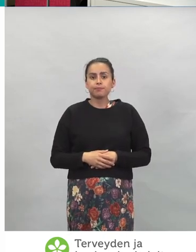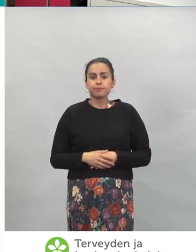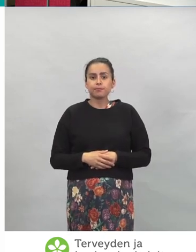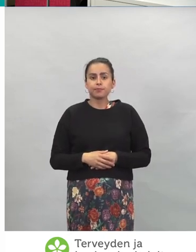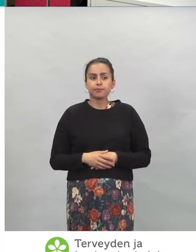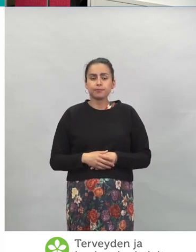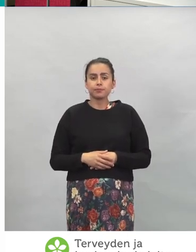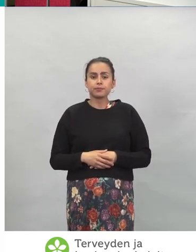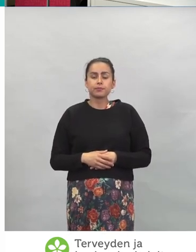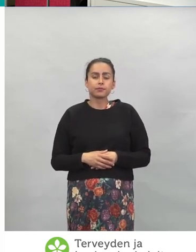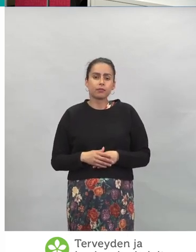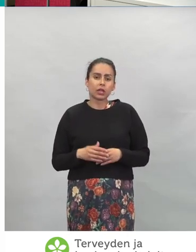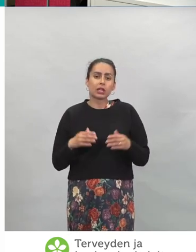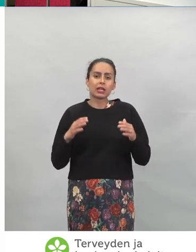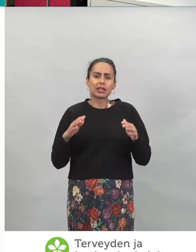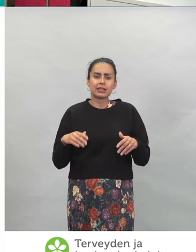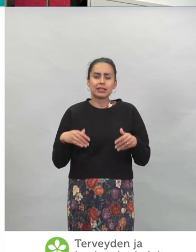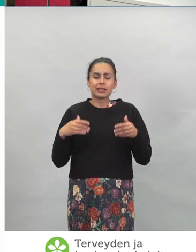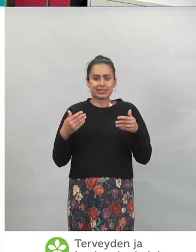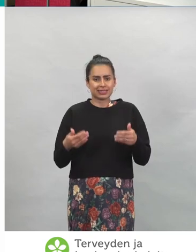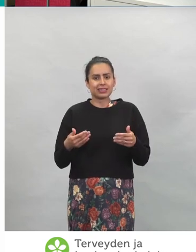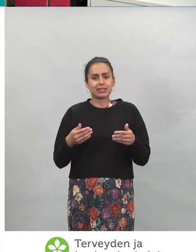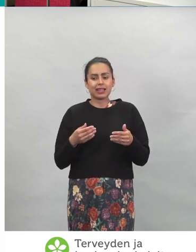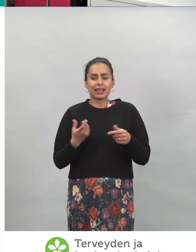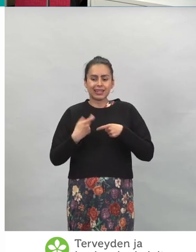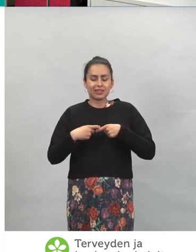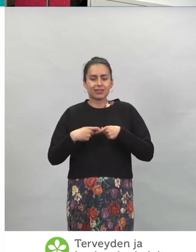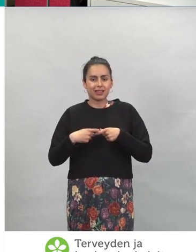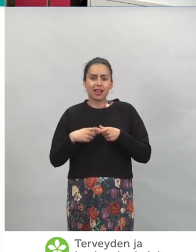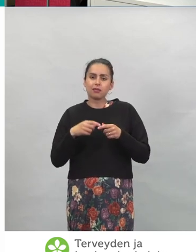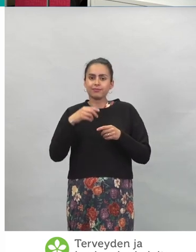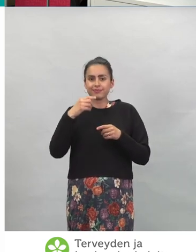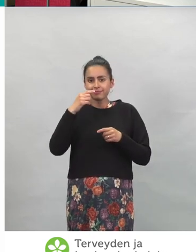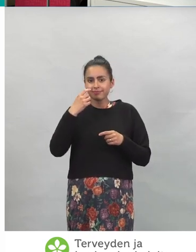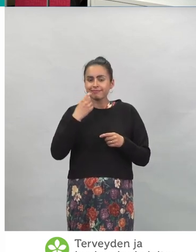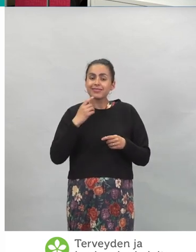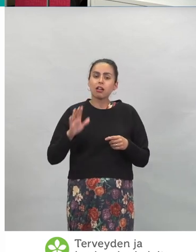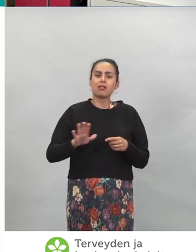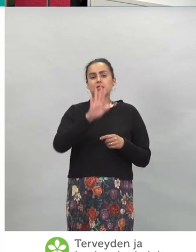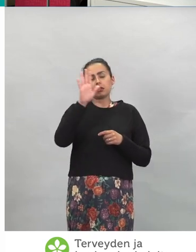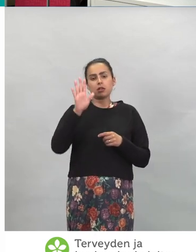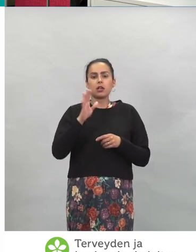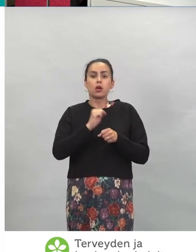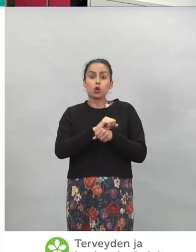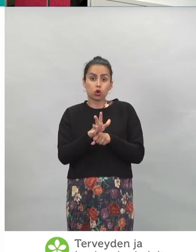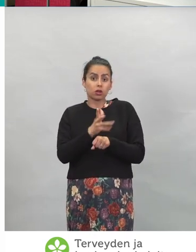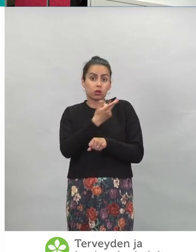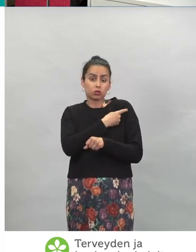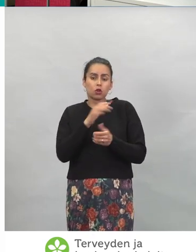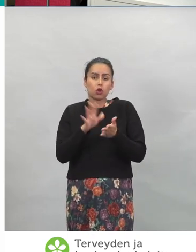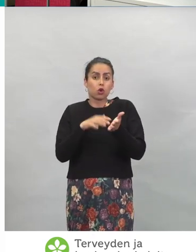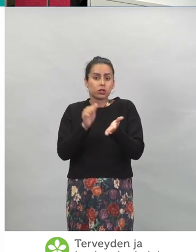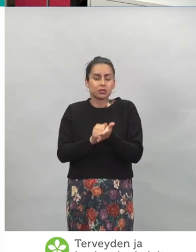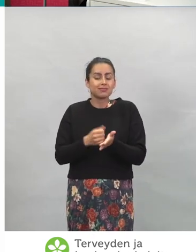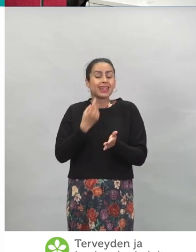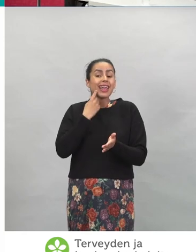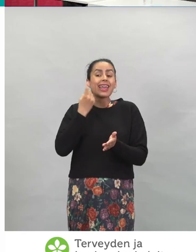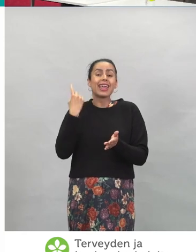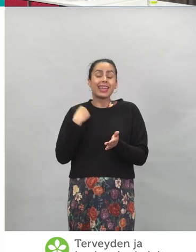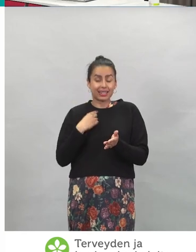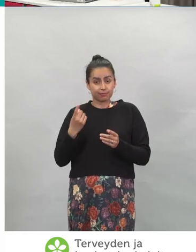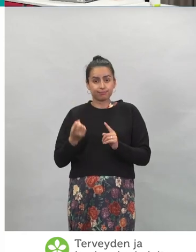Sitten vähän tästä kansallisesta koronarokotustodistuksesta, joka nyt sitten eilen otettiin käyttöön.